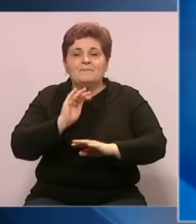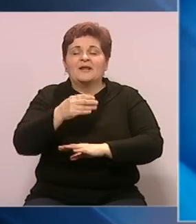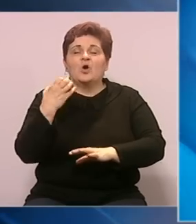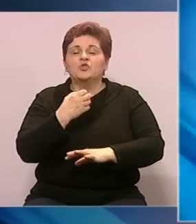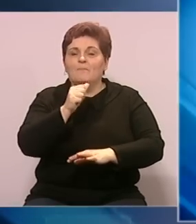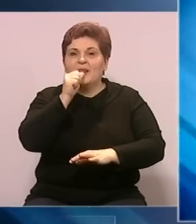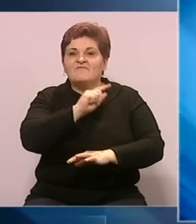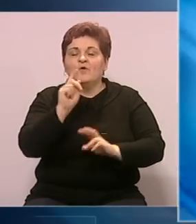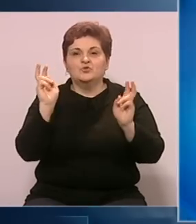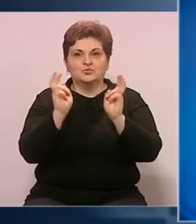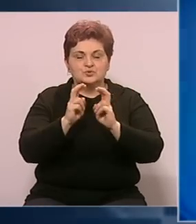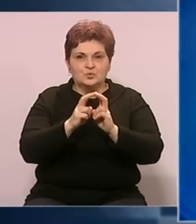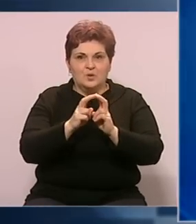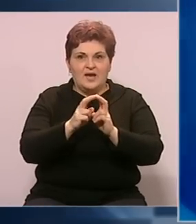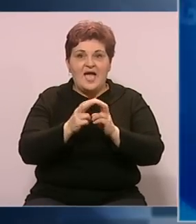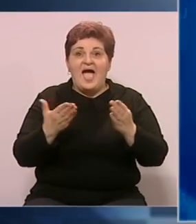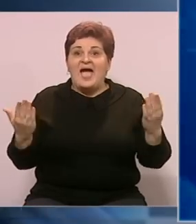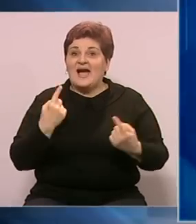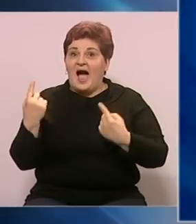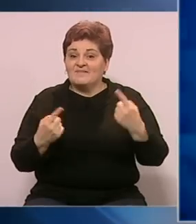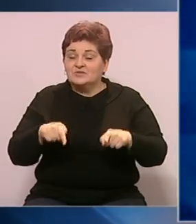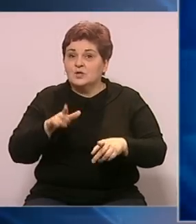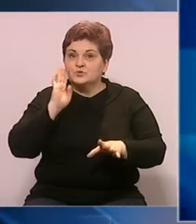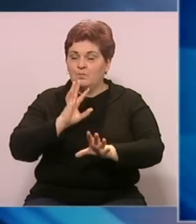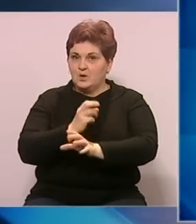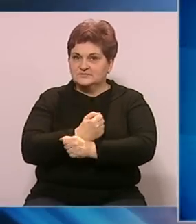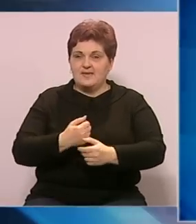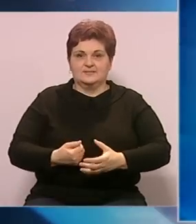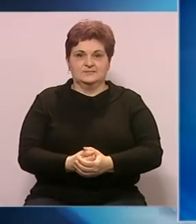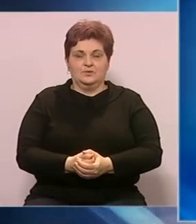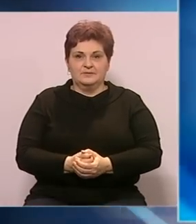tople vode do električne energije. Kakvo je stanje u Bosni i Hercegovini?